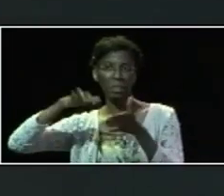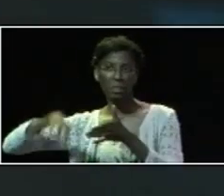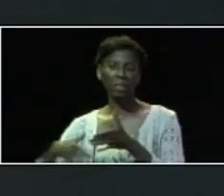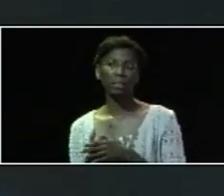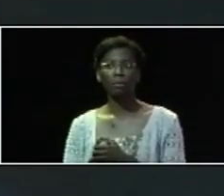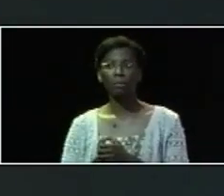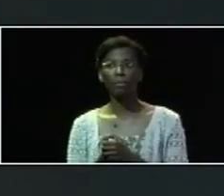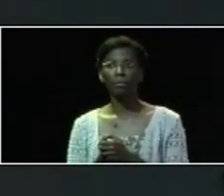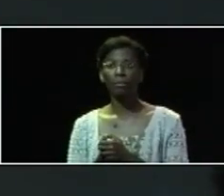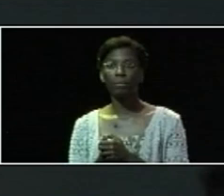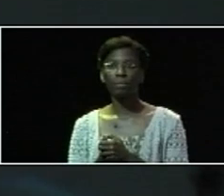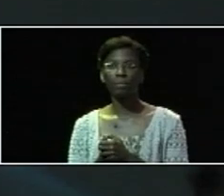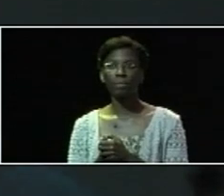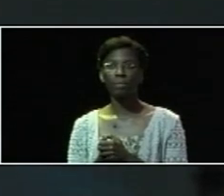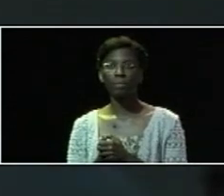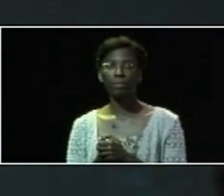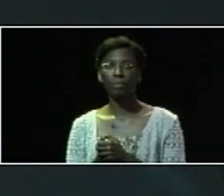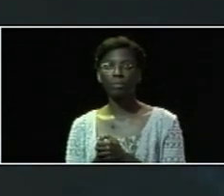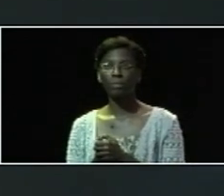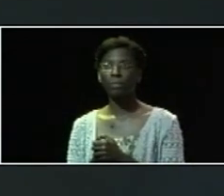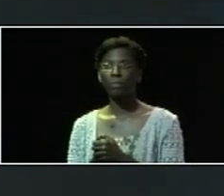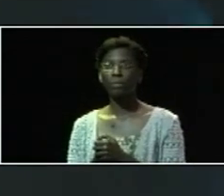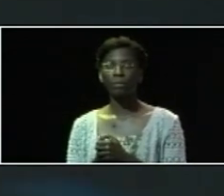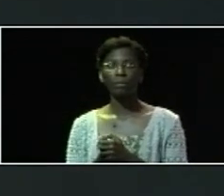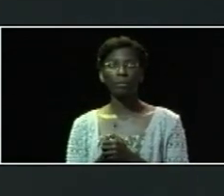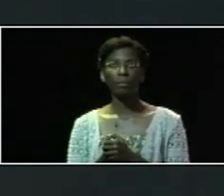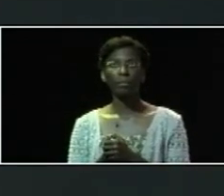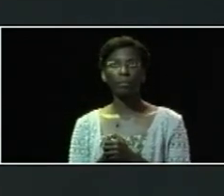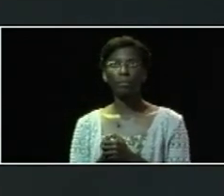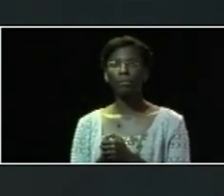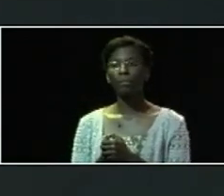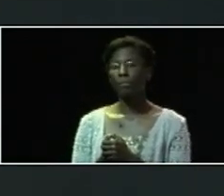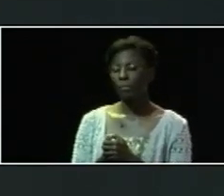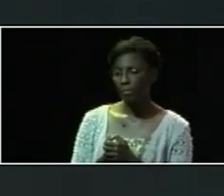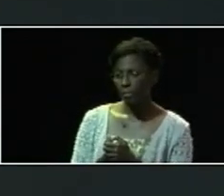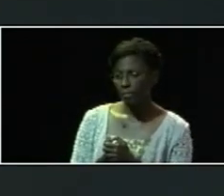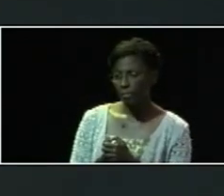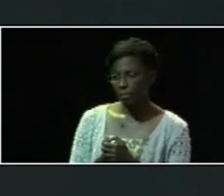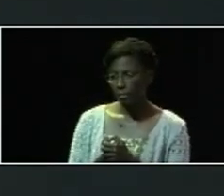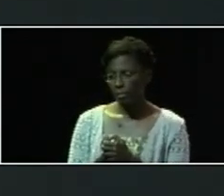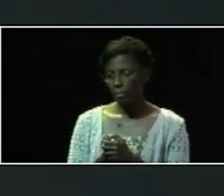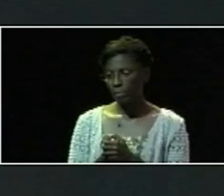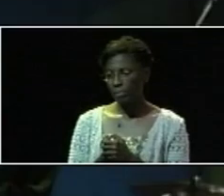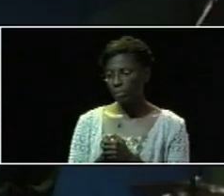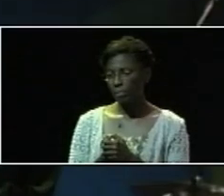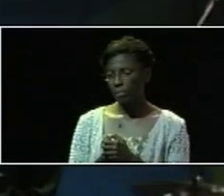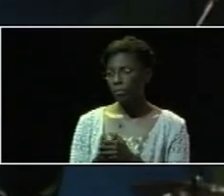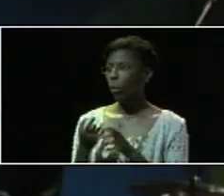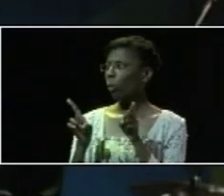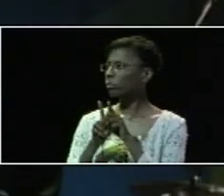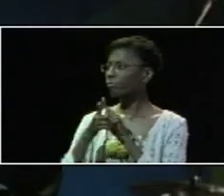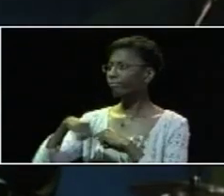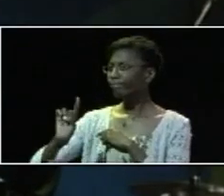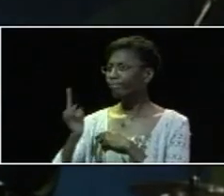passage, nous avons certainement mentionné ce